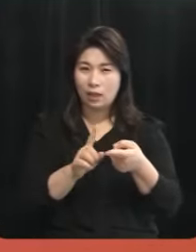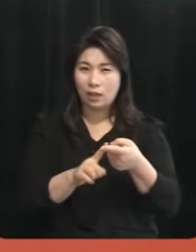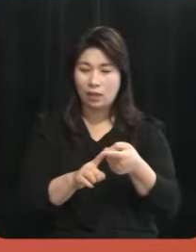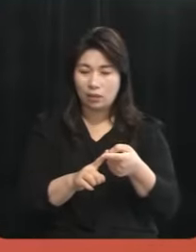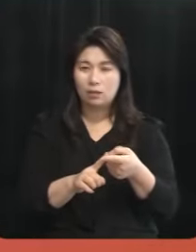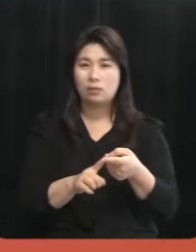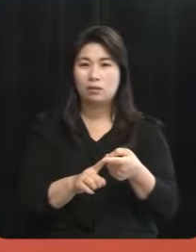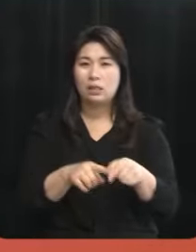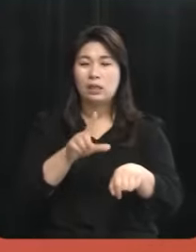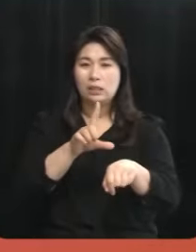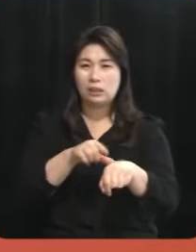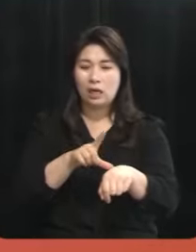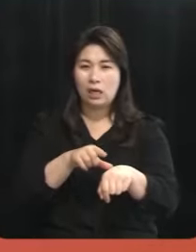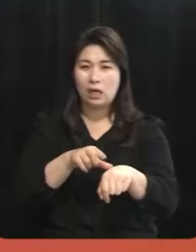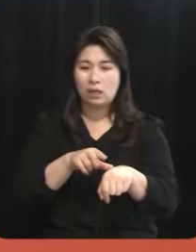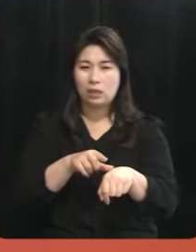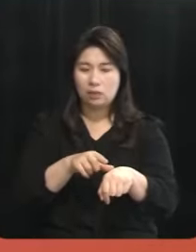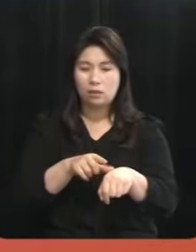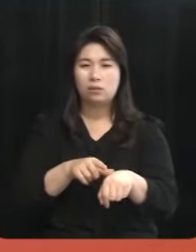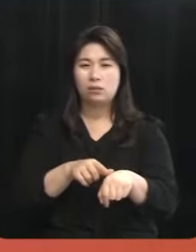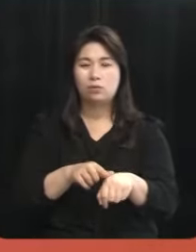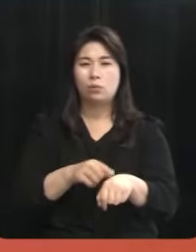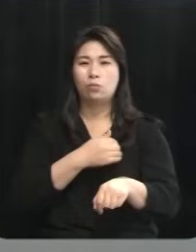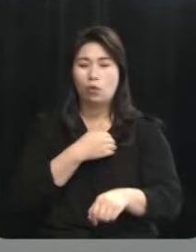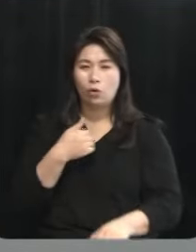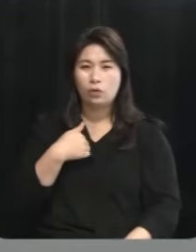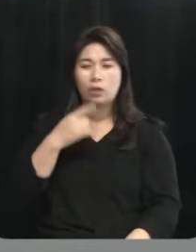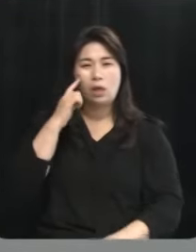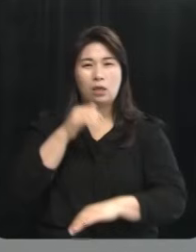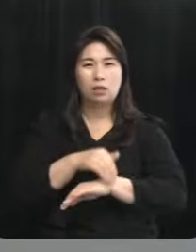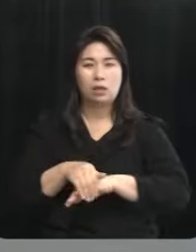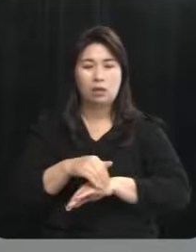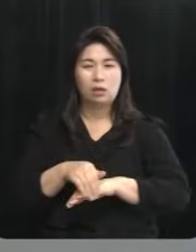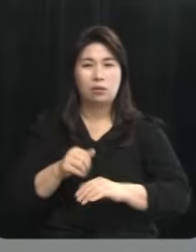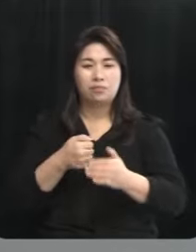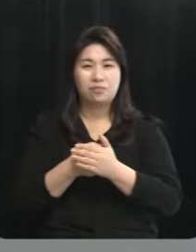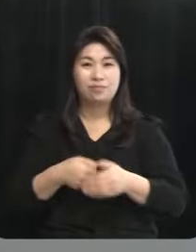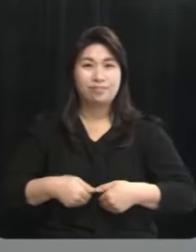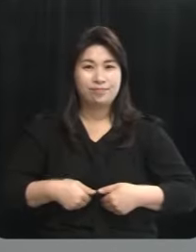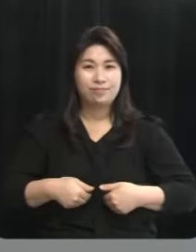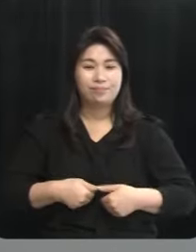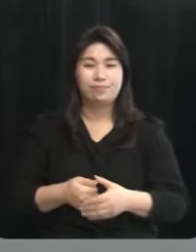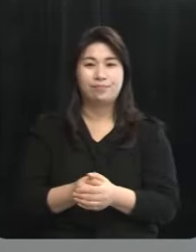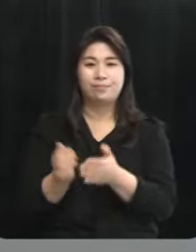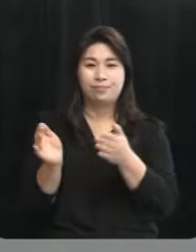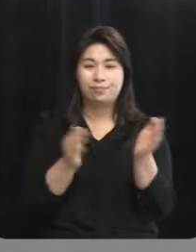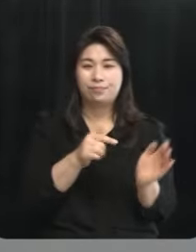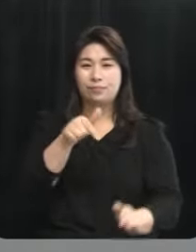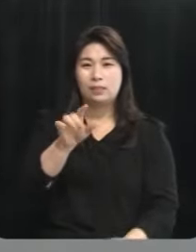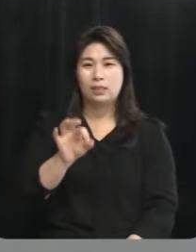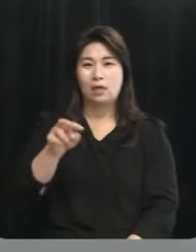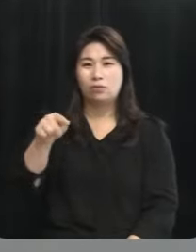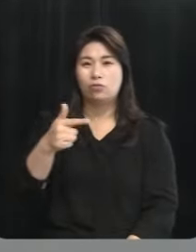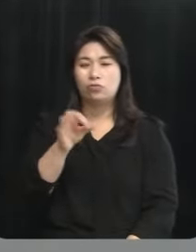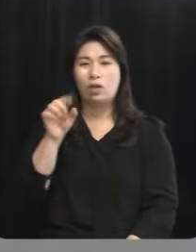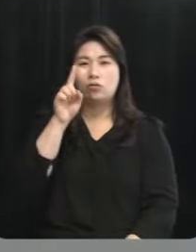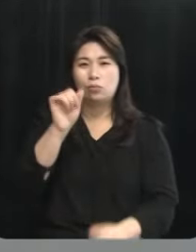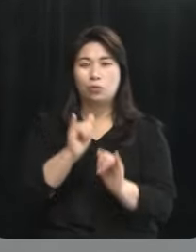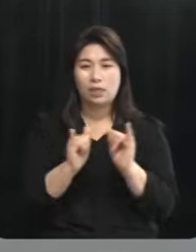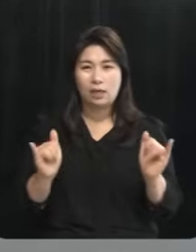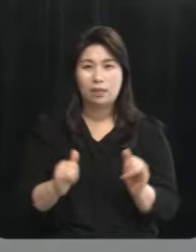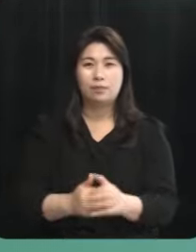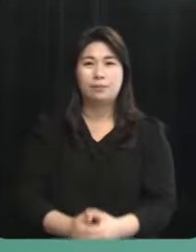좀 더 시간을 두고 정해야 된다고 생각합니다 네 다음은 강순아 후보의 입장을 듣겠습니다